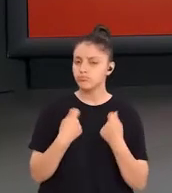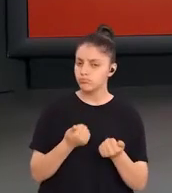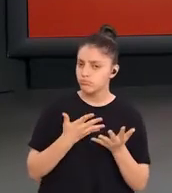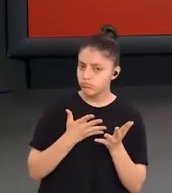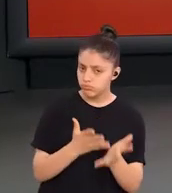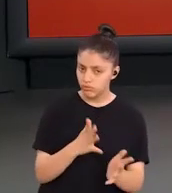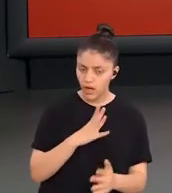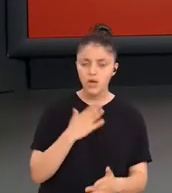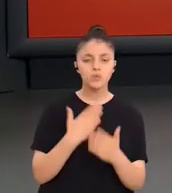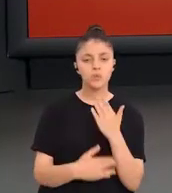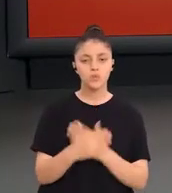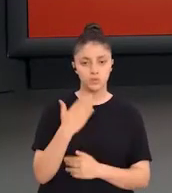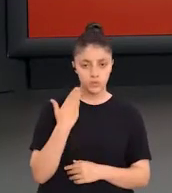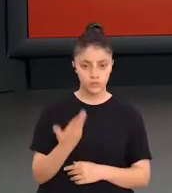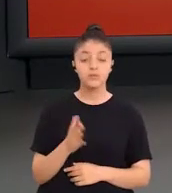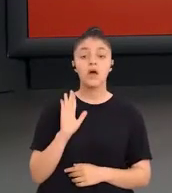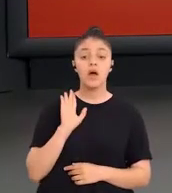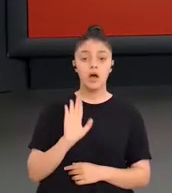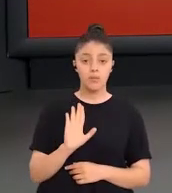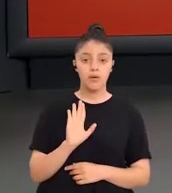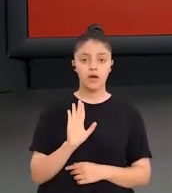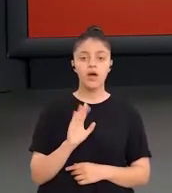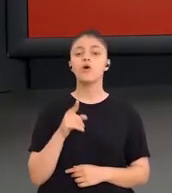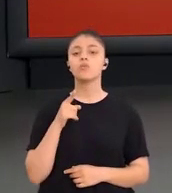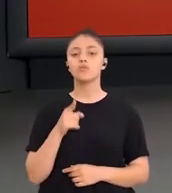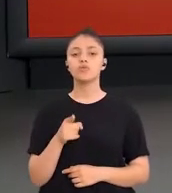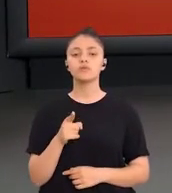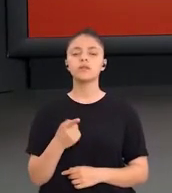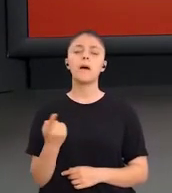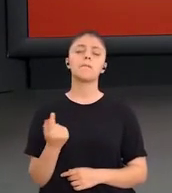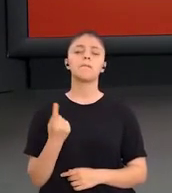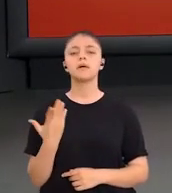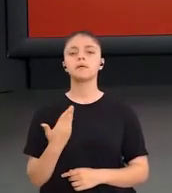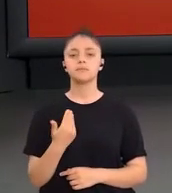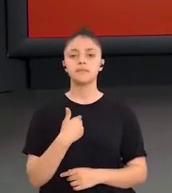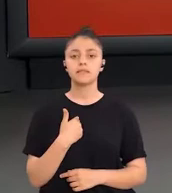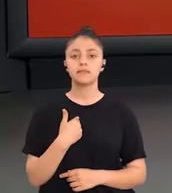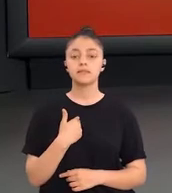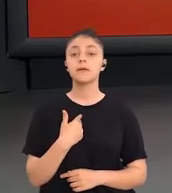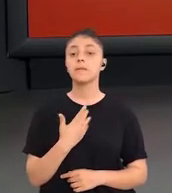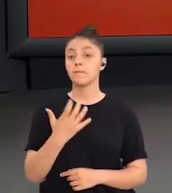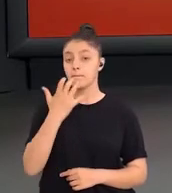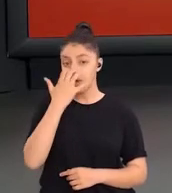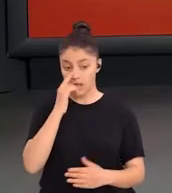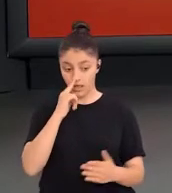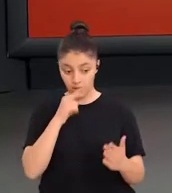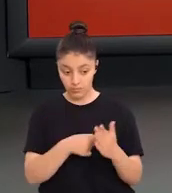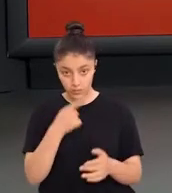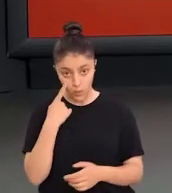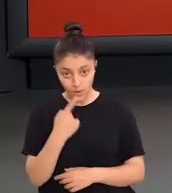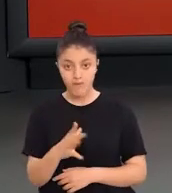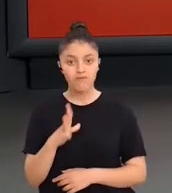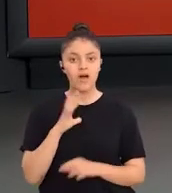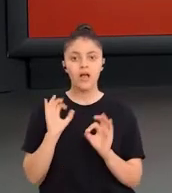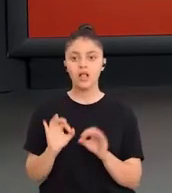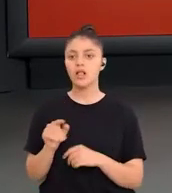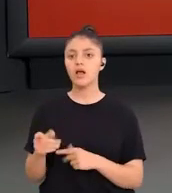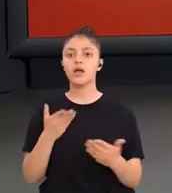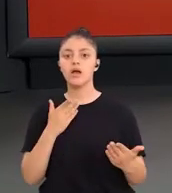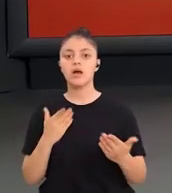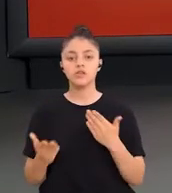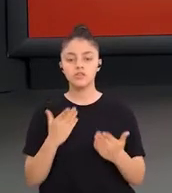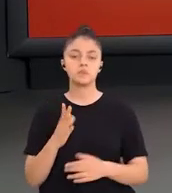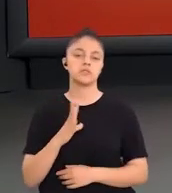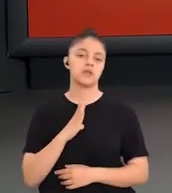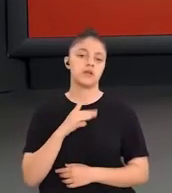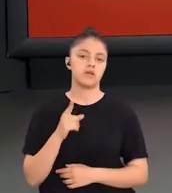maliyetlidir ve yorucu bir süreçtir. Ancak burada bir anlamda biz beklenenlerle var olanın bir